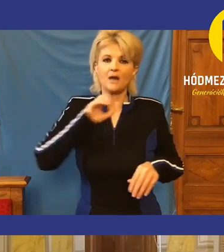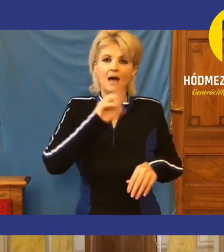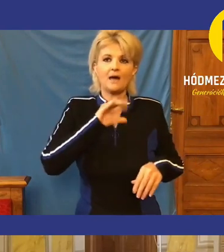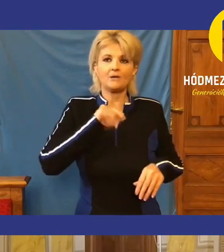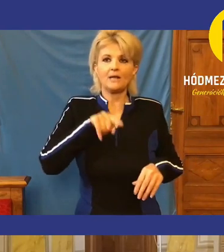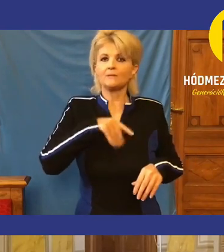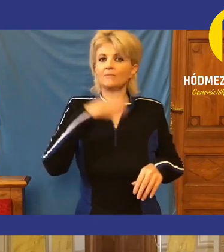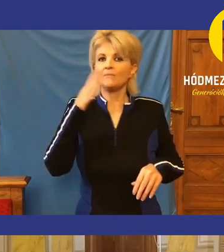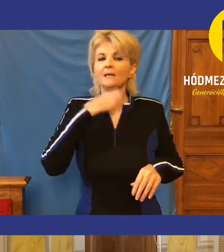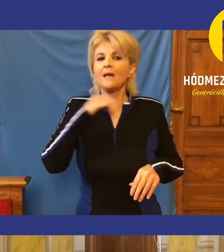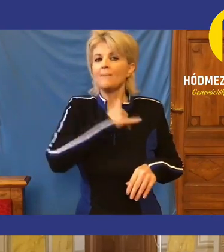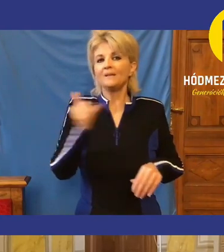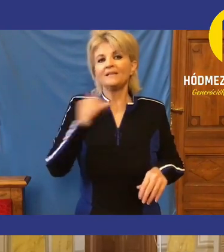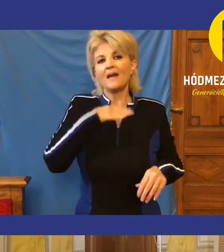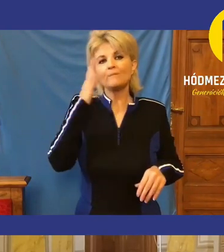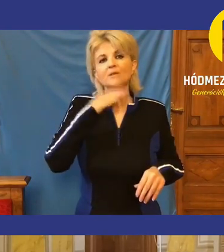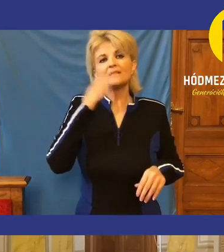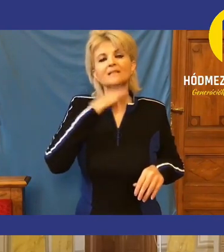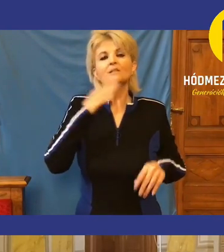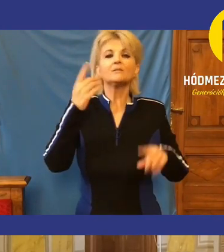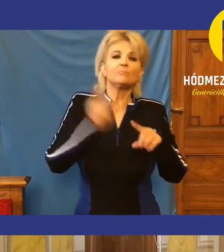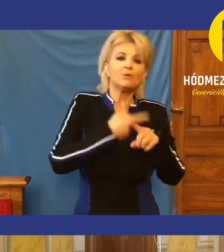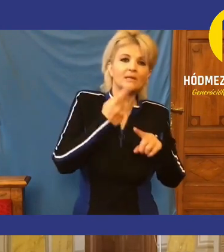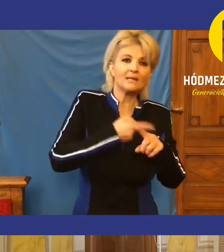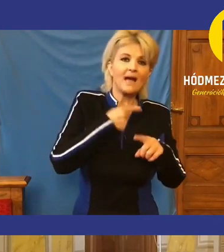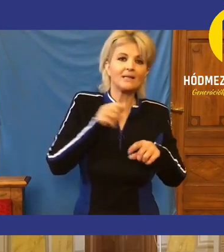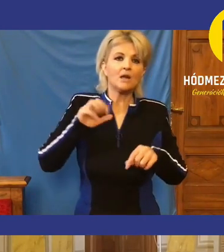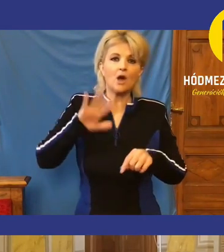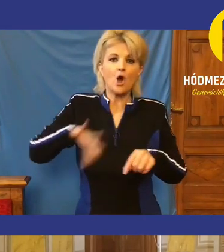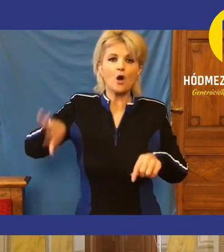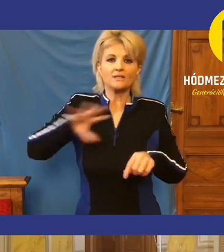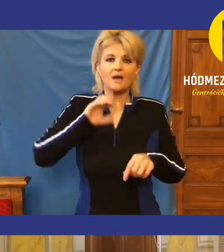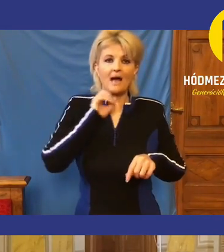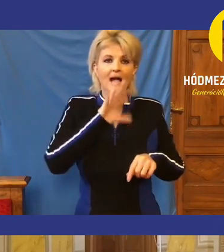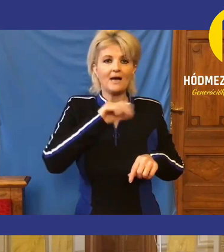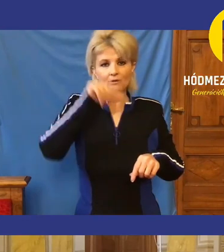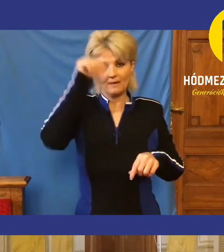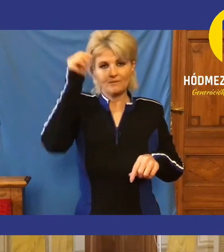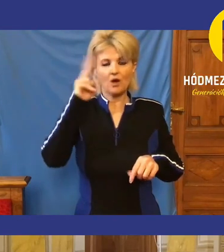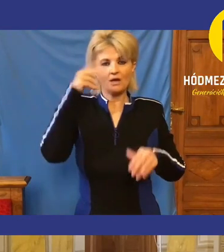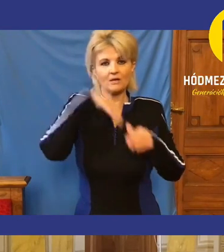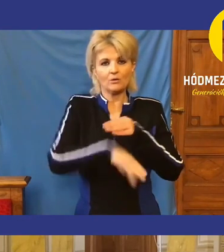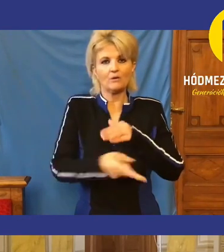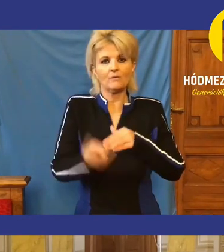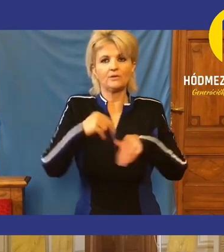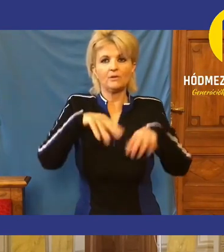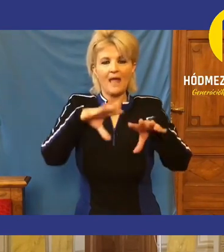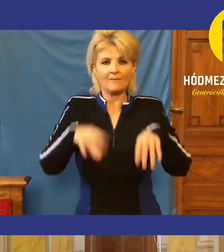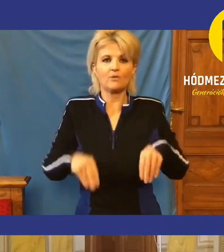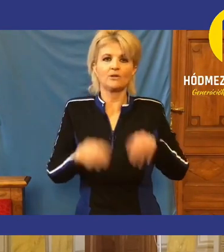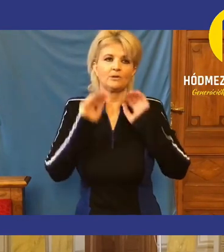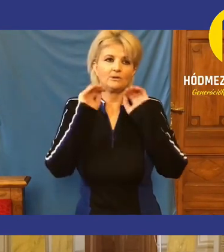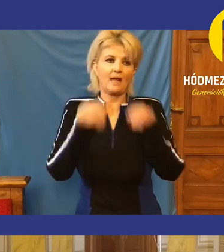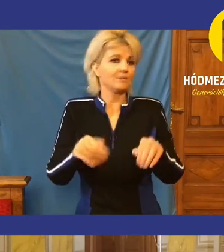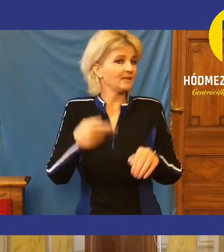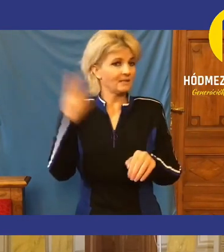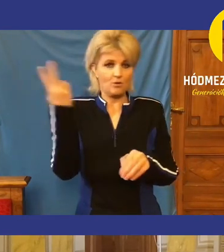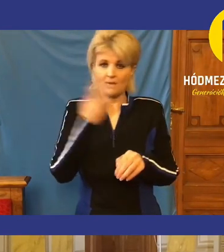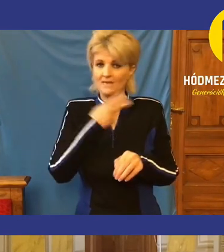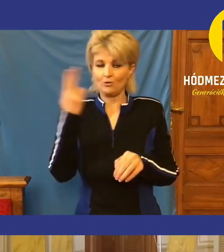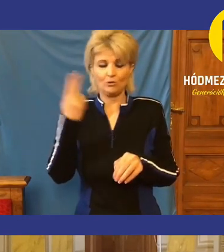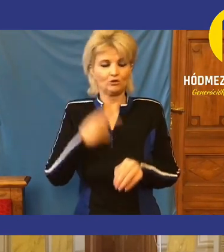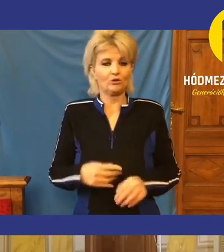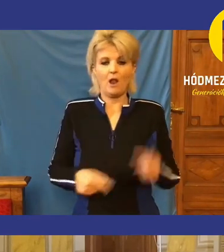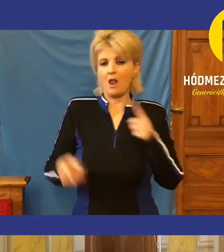minden fideszes politikust is hazuárulónak nevez, aki külföldről fogadott el támogatást. Ez a tiszta logika. Semmi